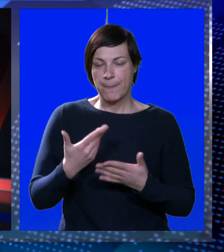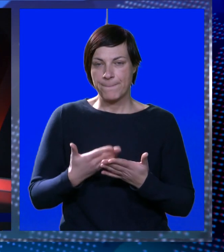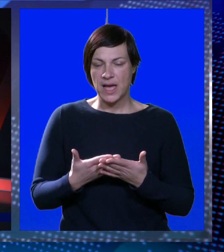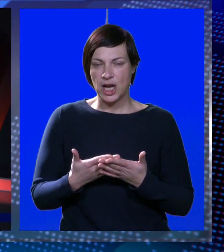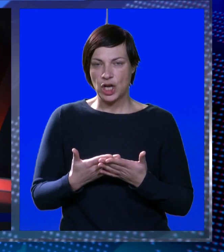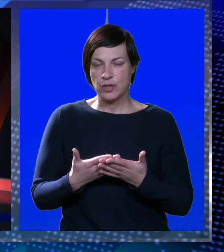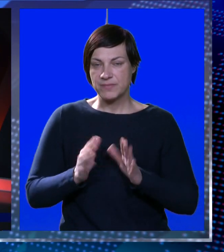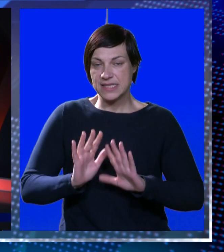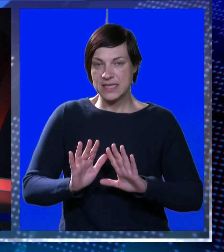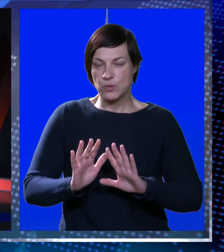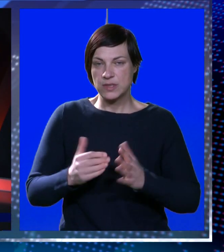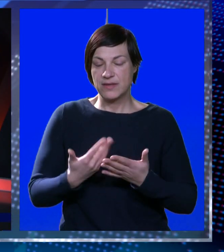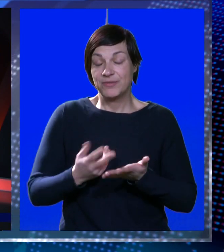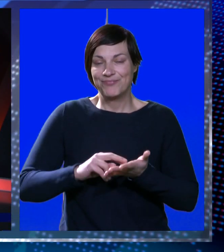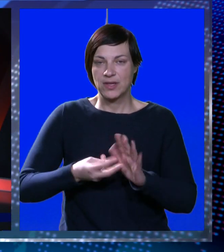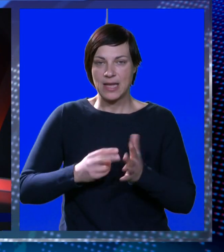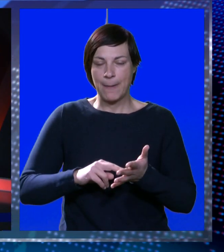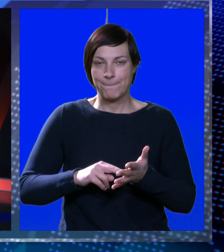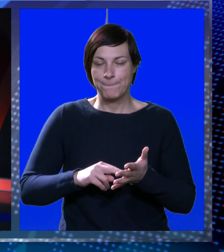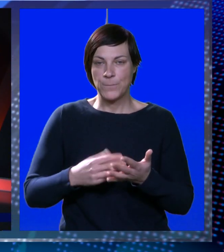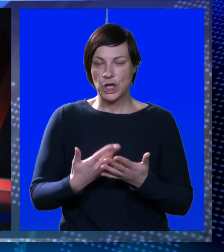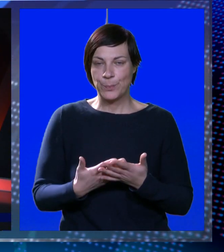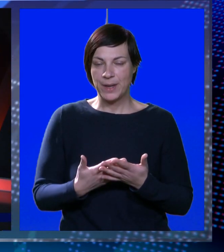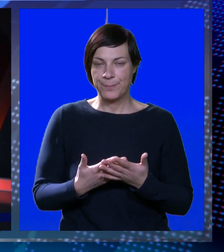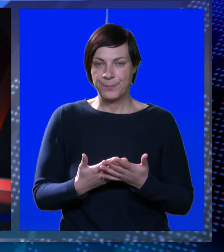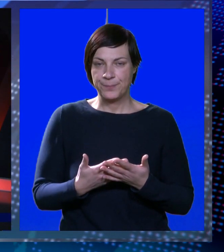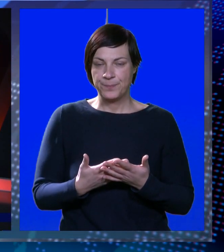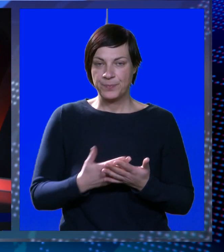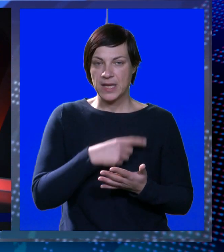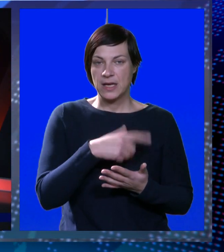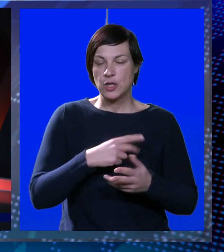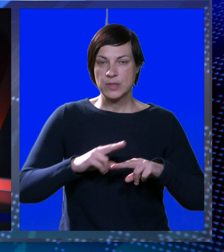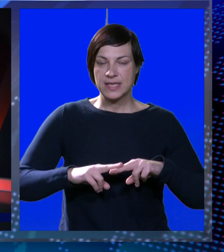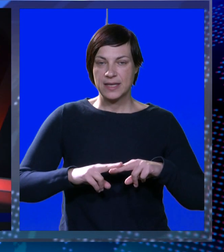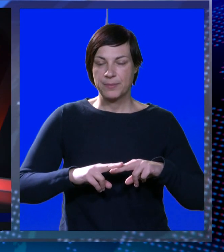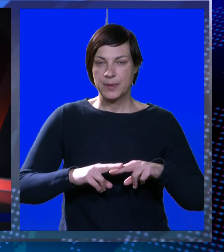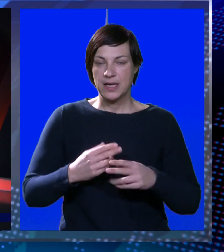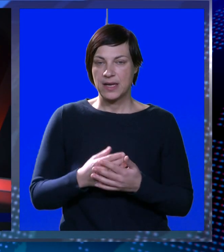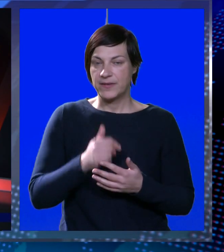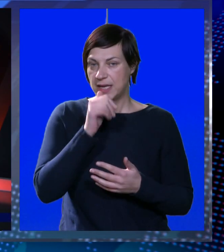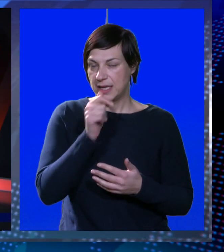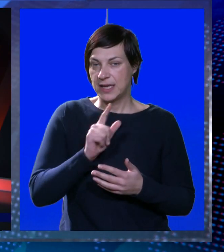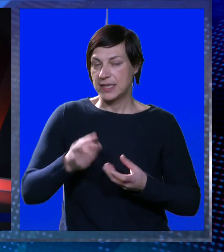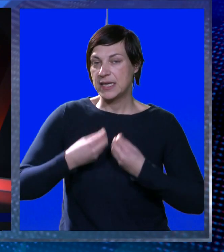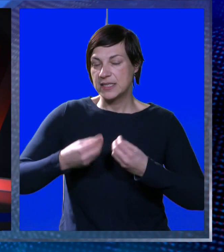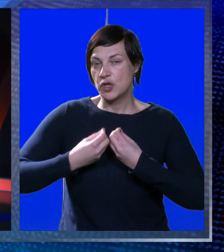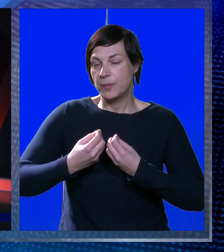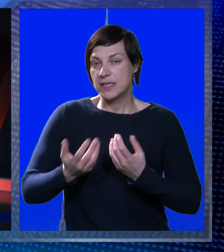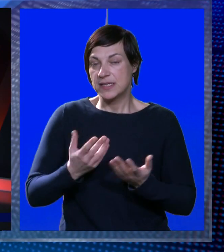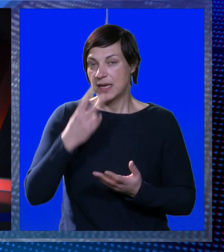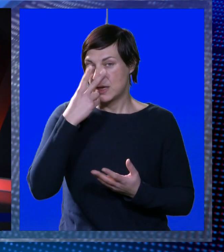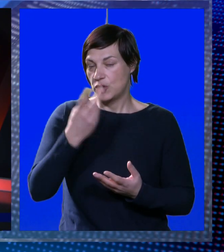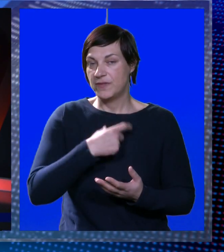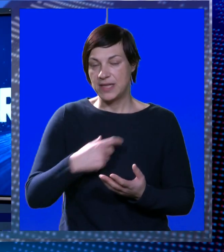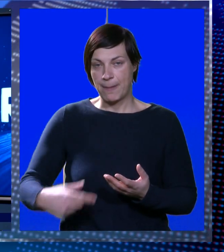malo zaustaviti, onda je problem ljudskih prava. Nikad van ti nisu objasnili